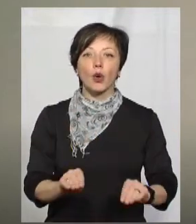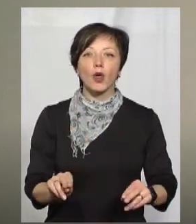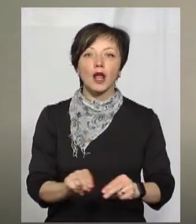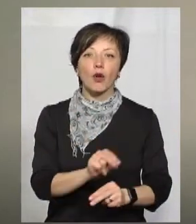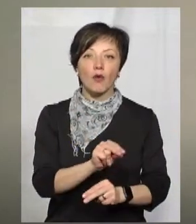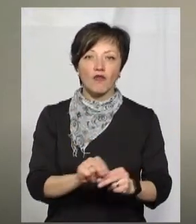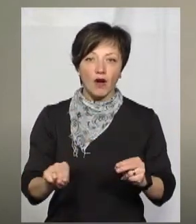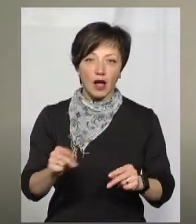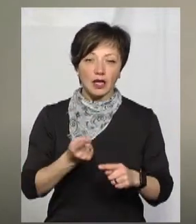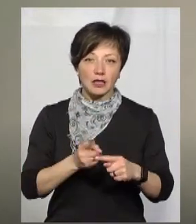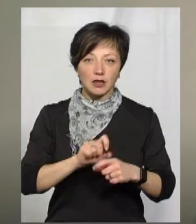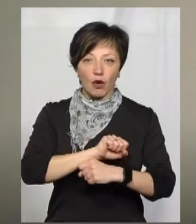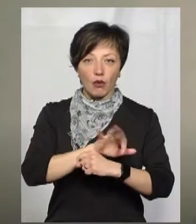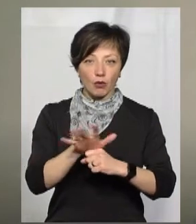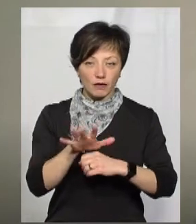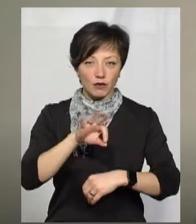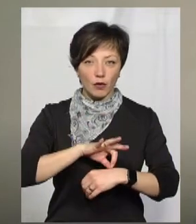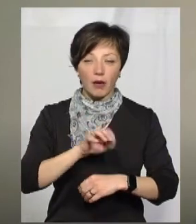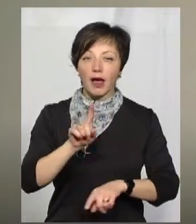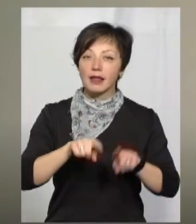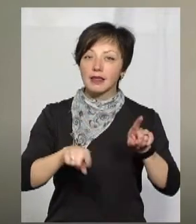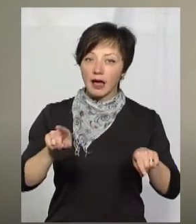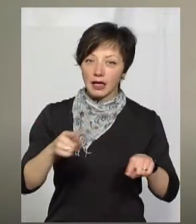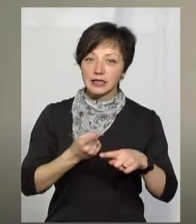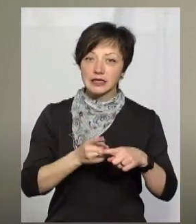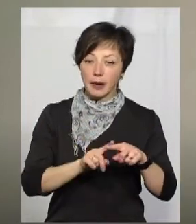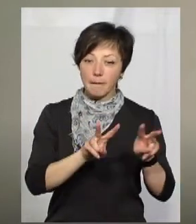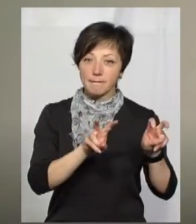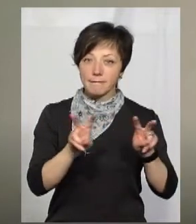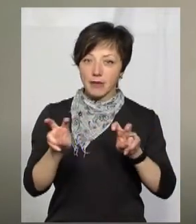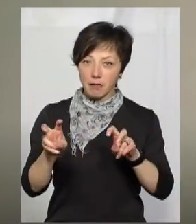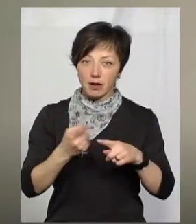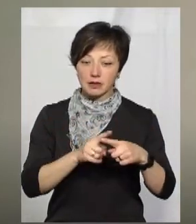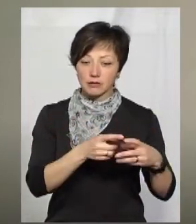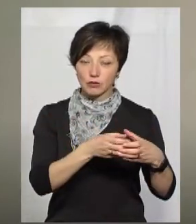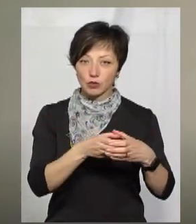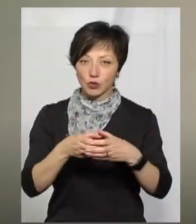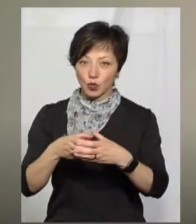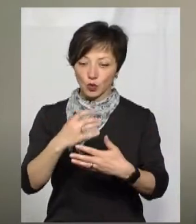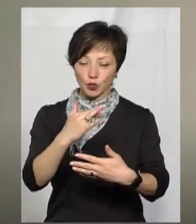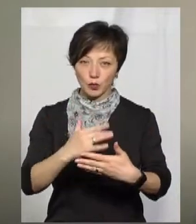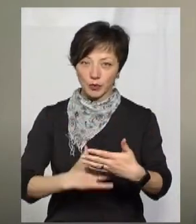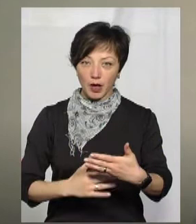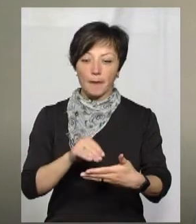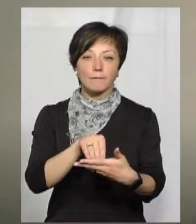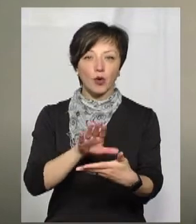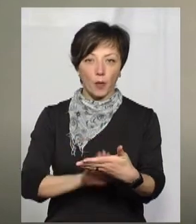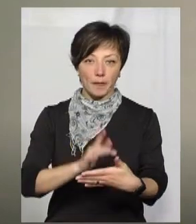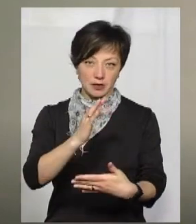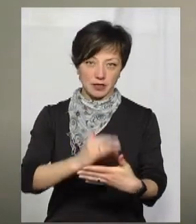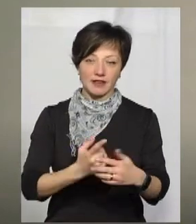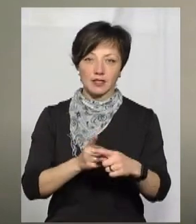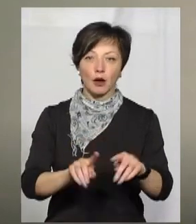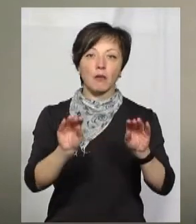коронавірусної хвороби. І деякі препаратів з цих груп прописані в цих